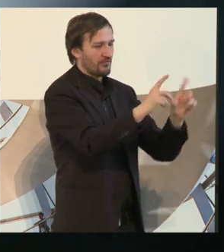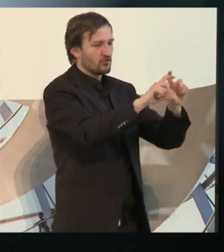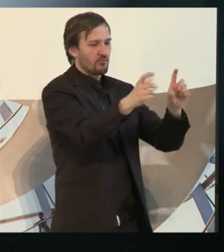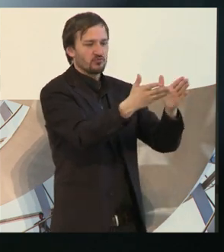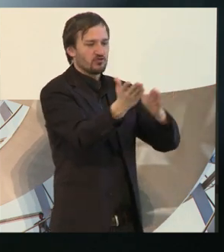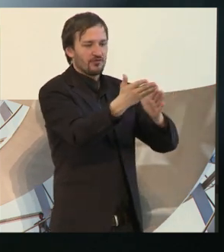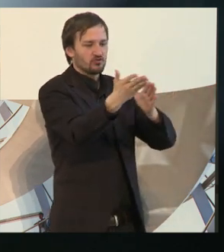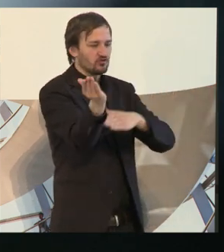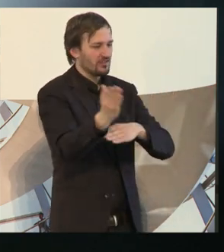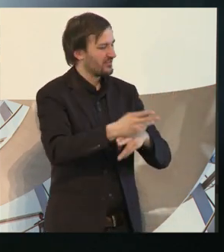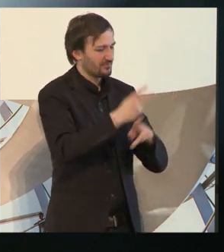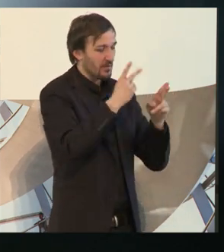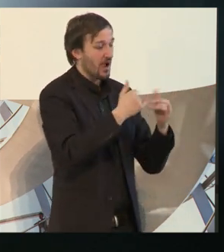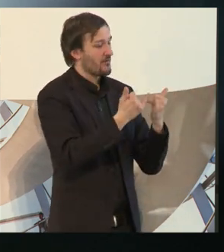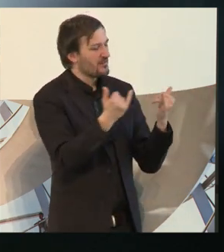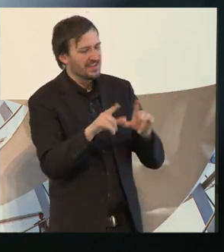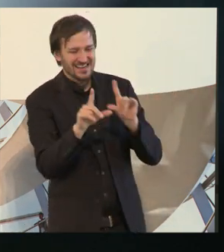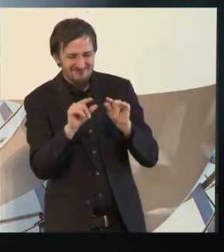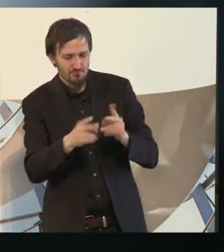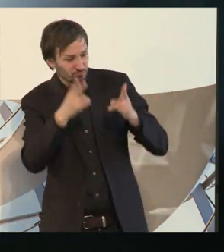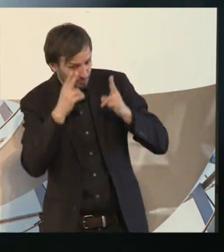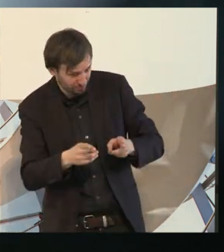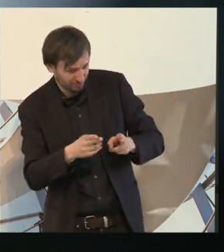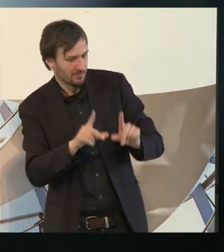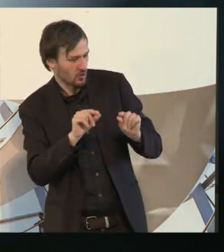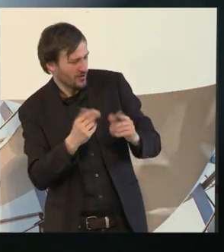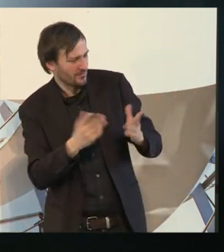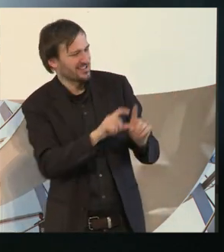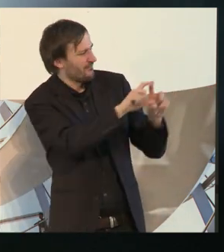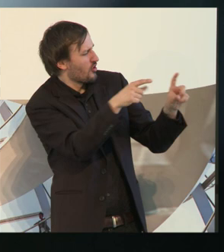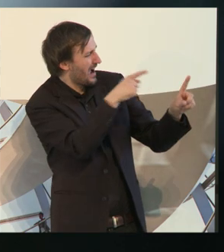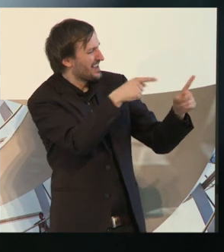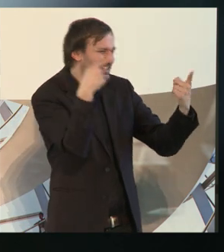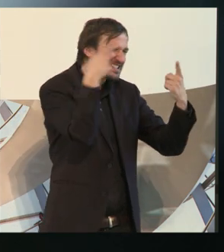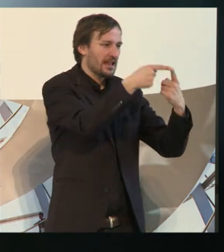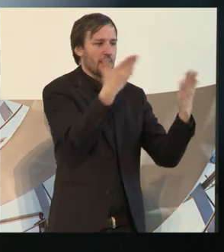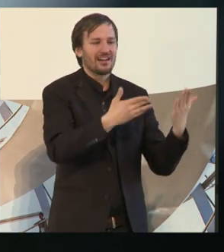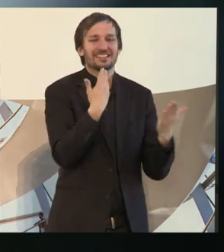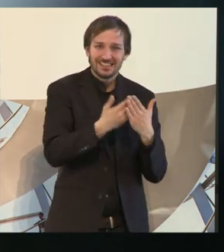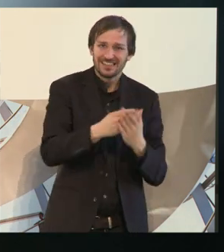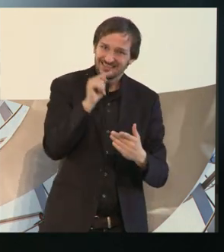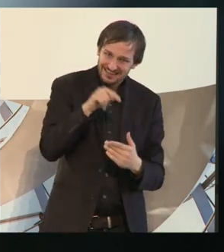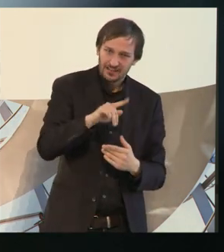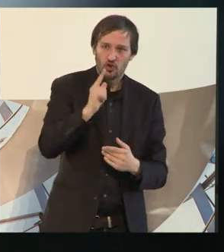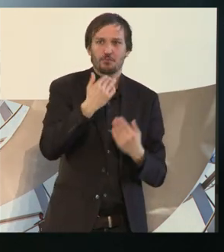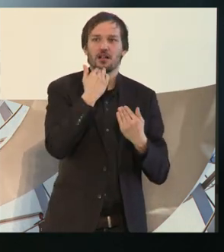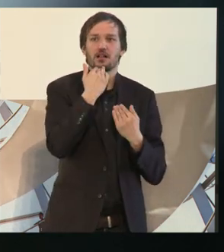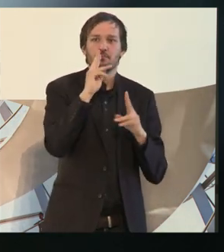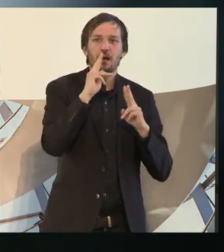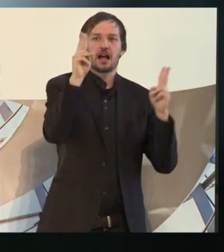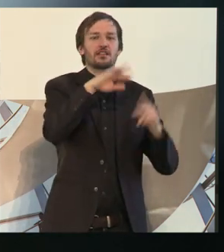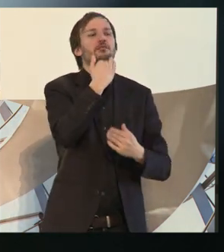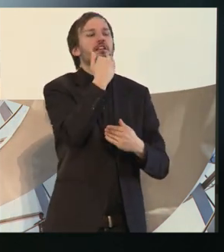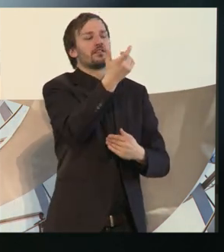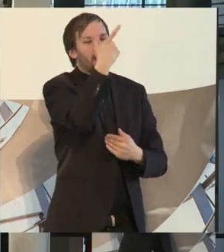Das ist auch immer ein, was will das Unternehmen? Also da sollten wir vielleicht auch nochmal darauf achten. Ich bedanke mich ganz